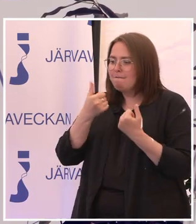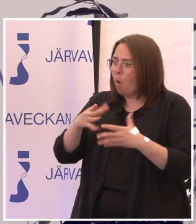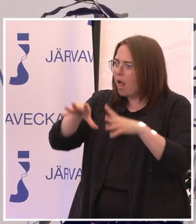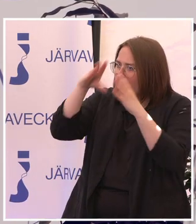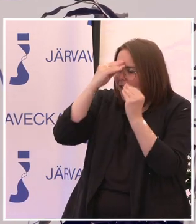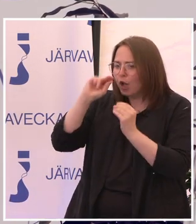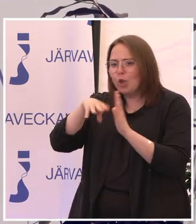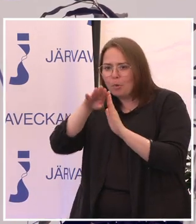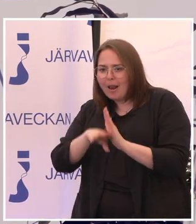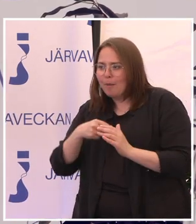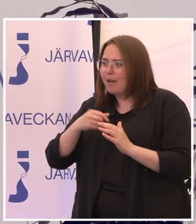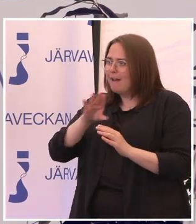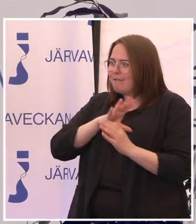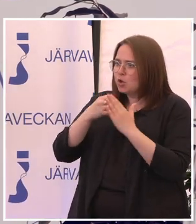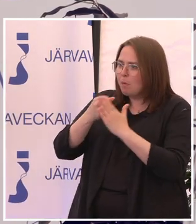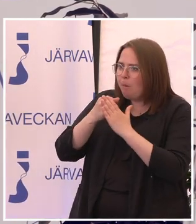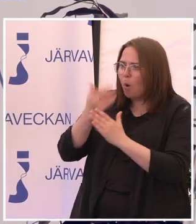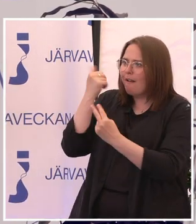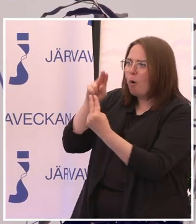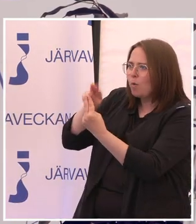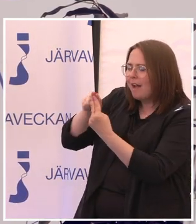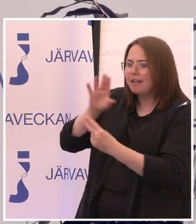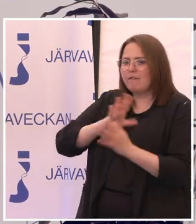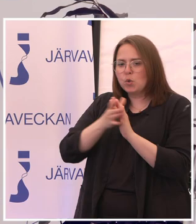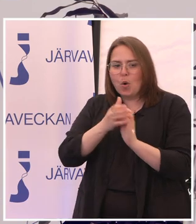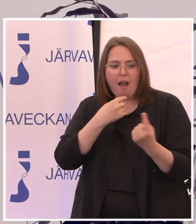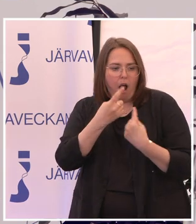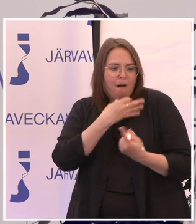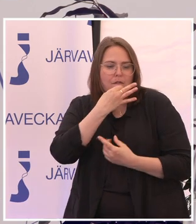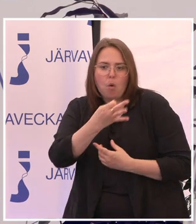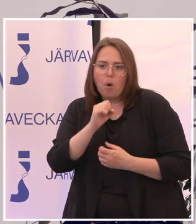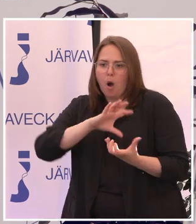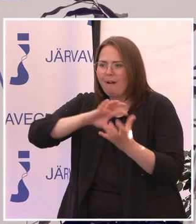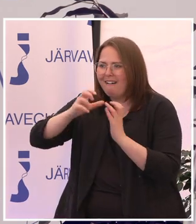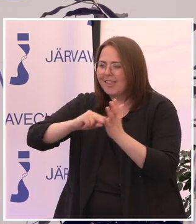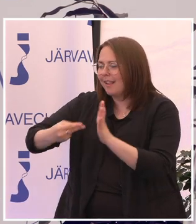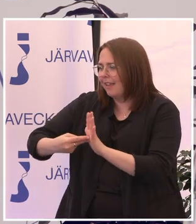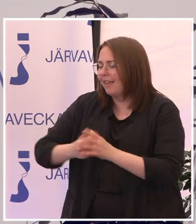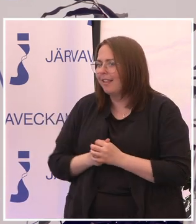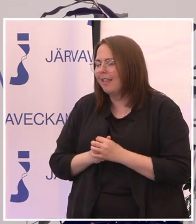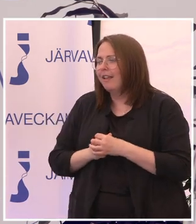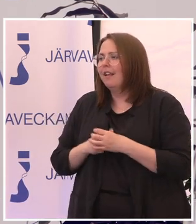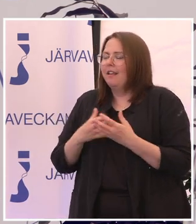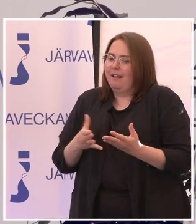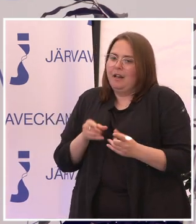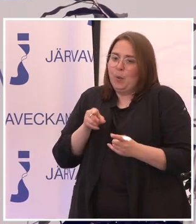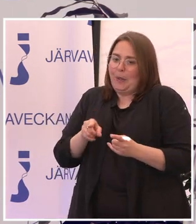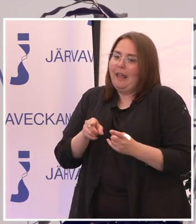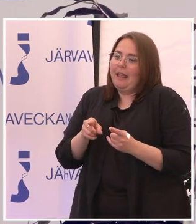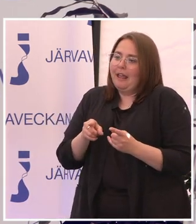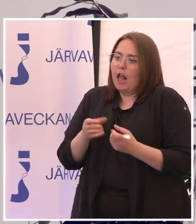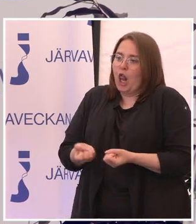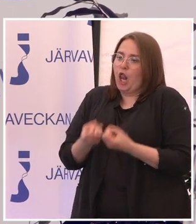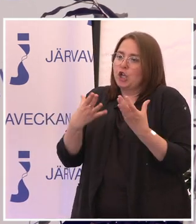nya program. Det finns en support. Det finns kollegor att snacka med när det strular och så där. Så det skulle i sig